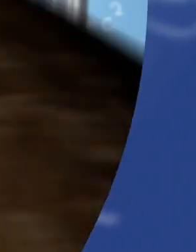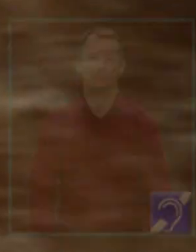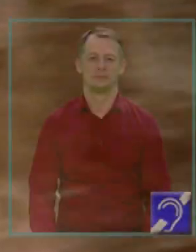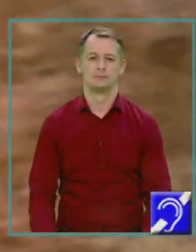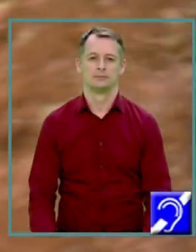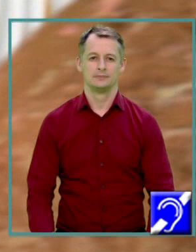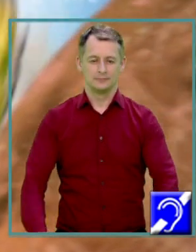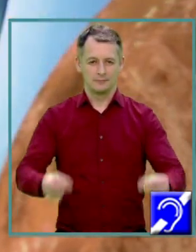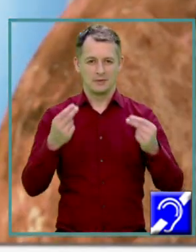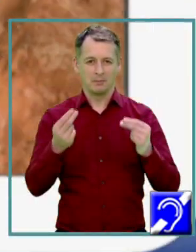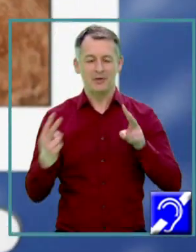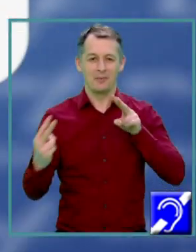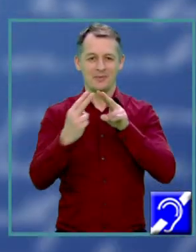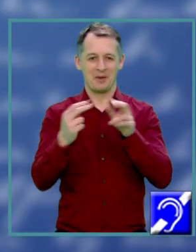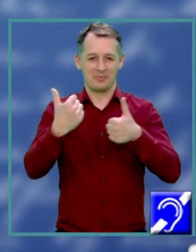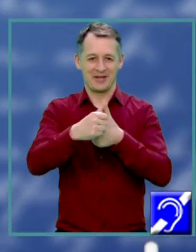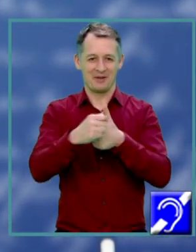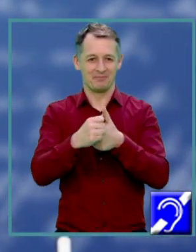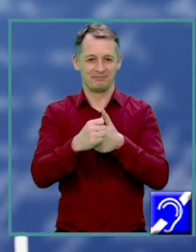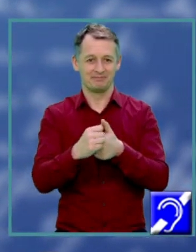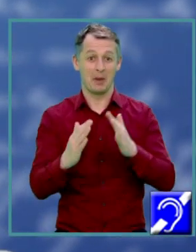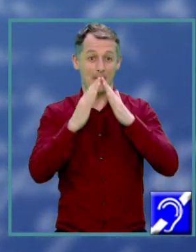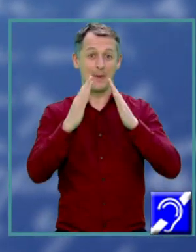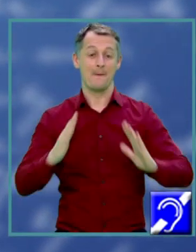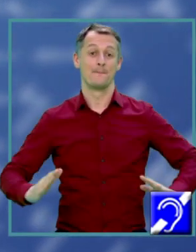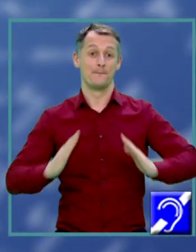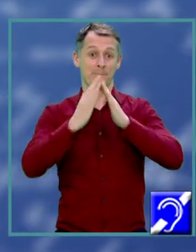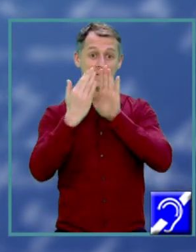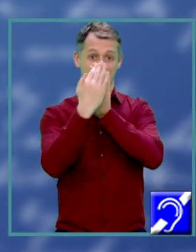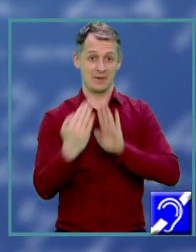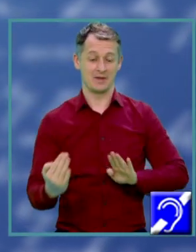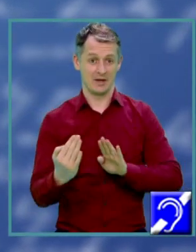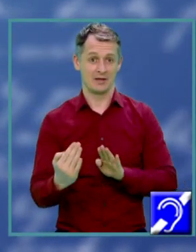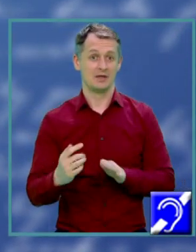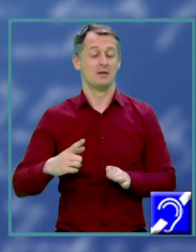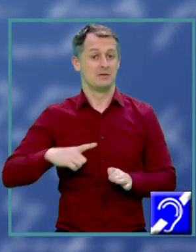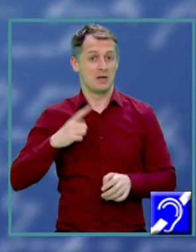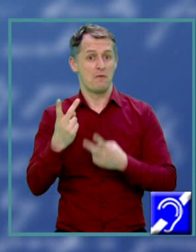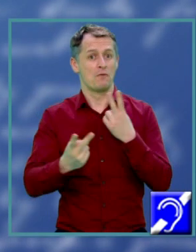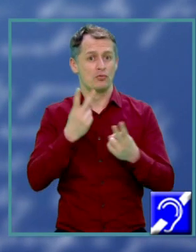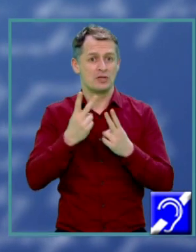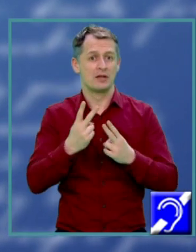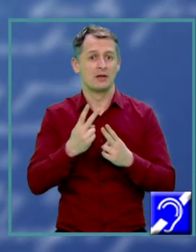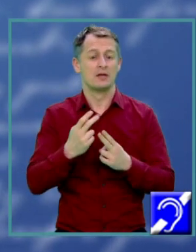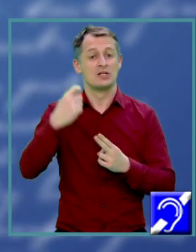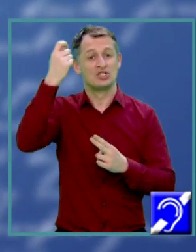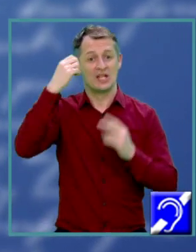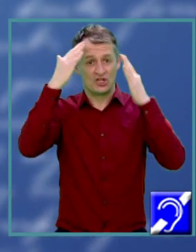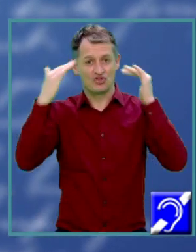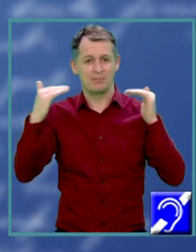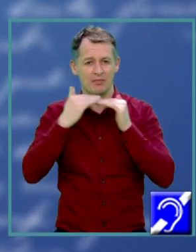Bine ați revenit, prieteni! Piramida este o formă geometrică studiată și utilizată de egipteni încă din Antichitate.